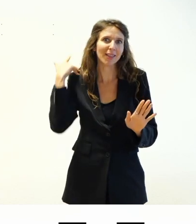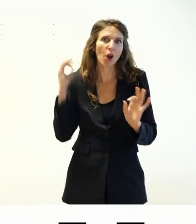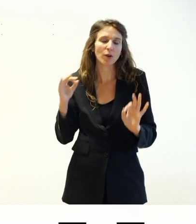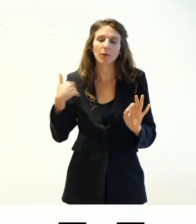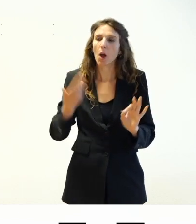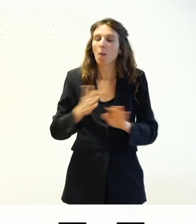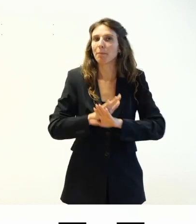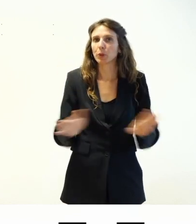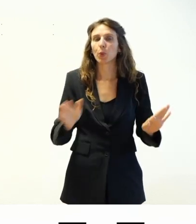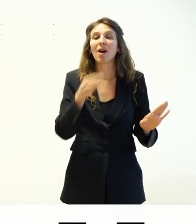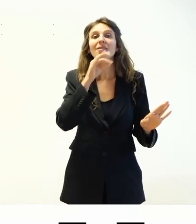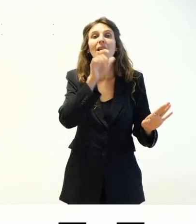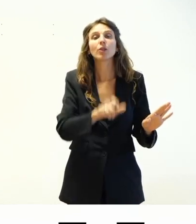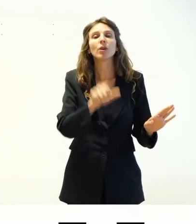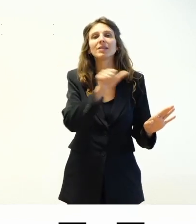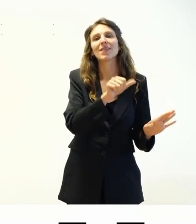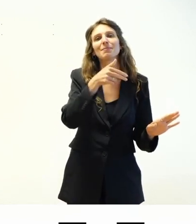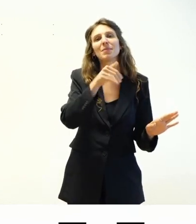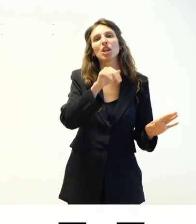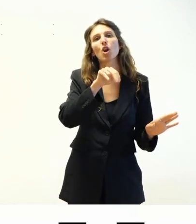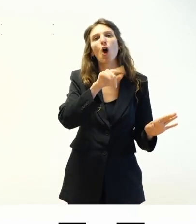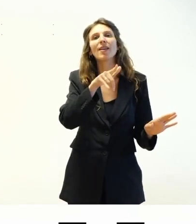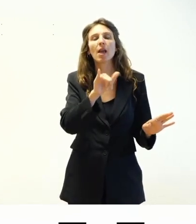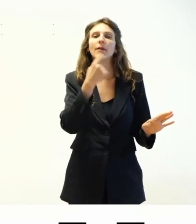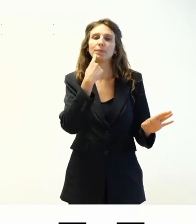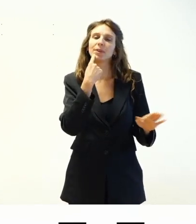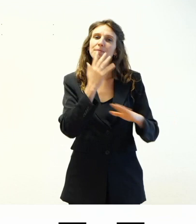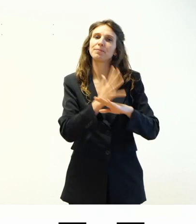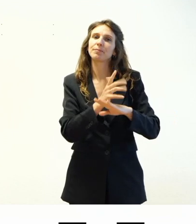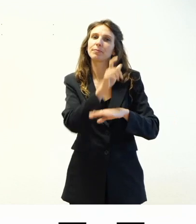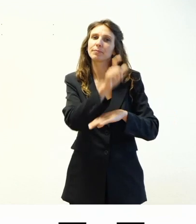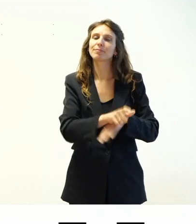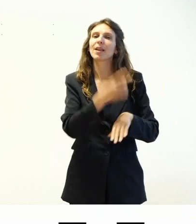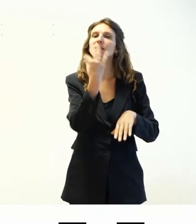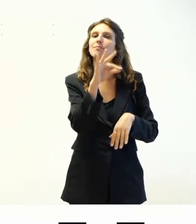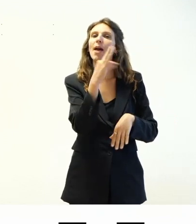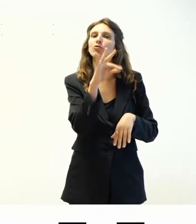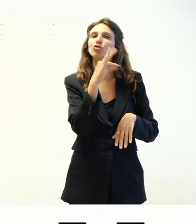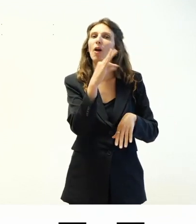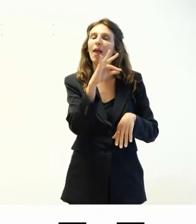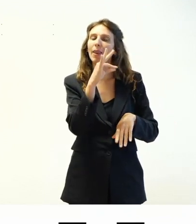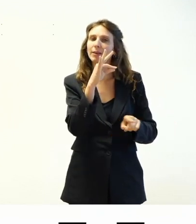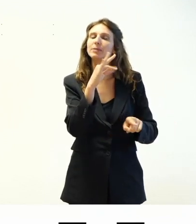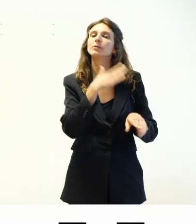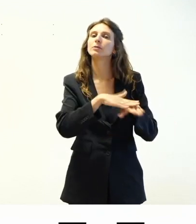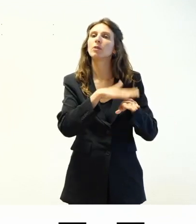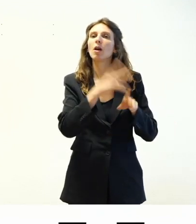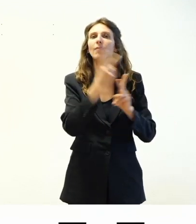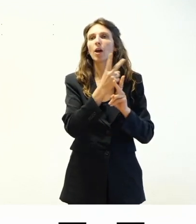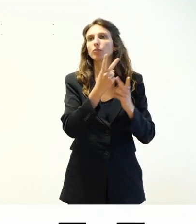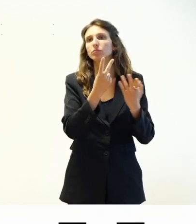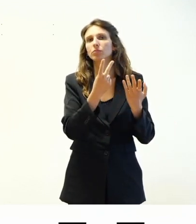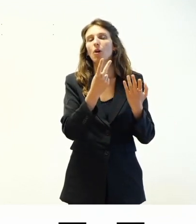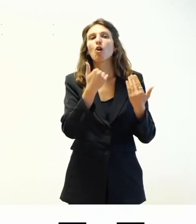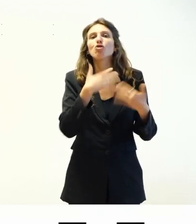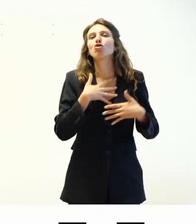relatore è Stefano Minoia, che è un Accessibility Specialist, ma non ha tanto bisogno di presentazione perché chi